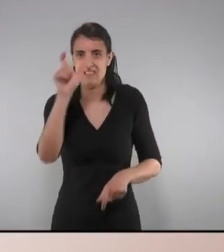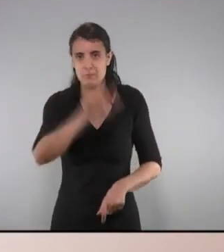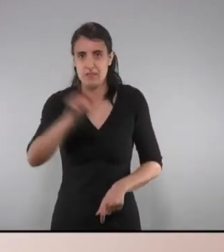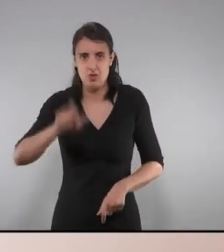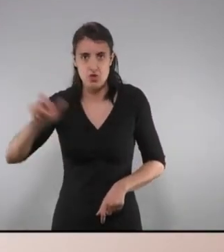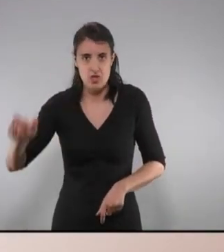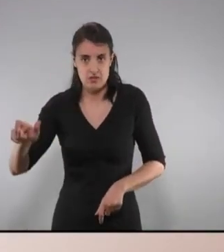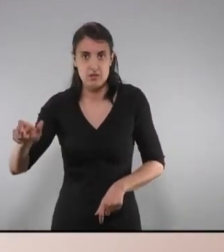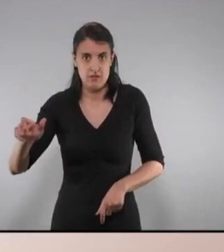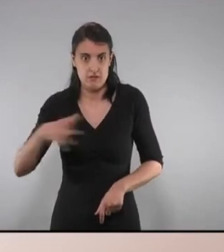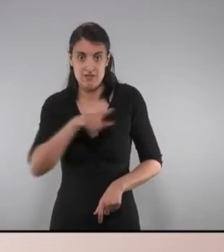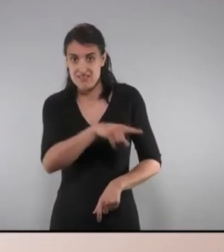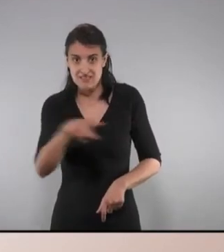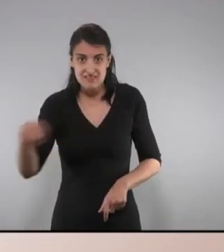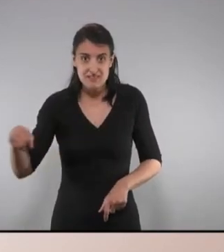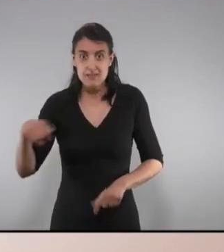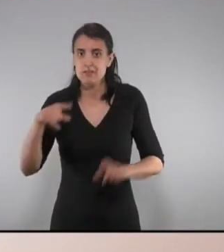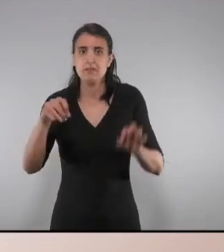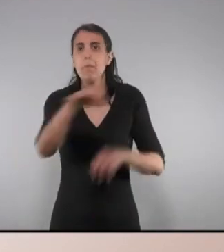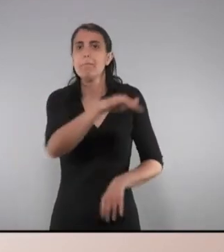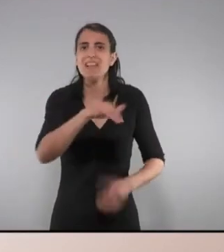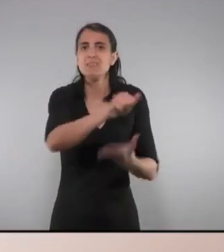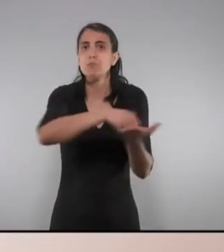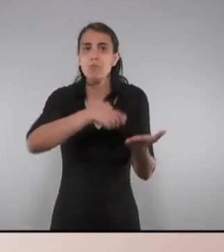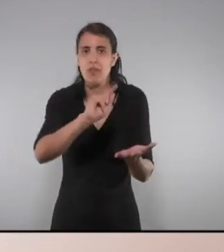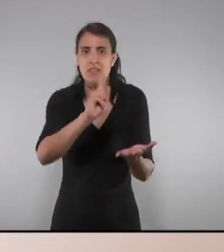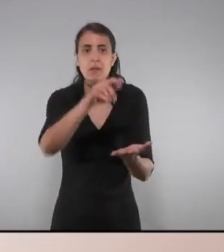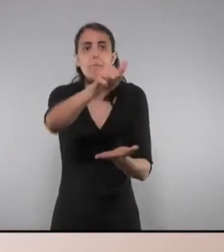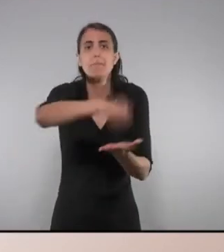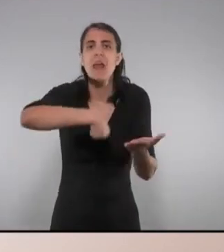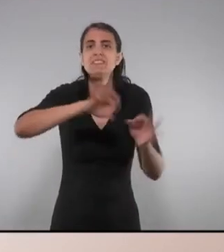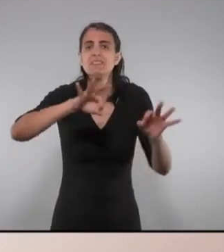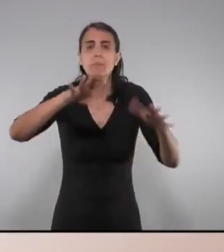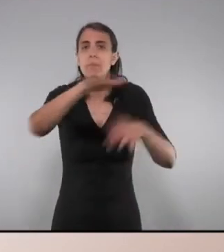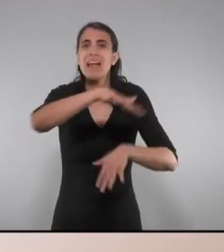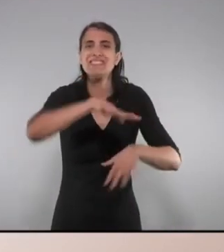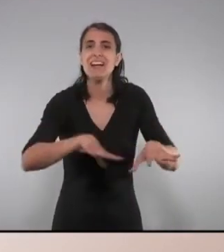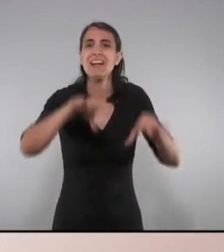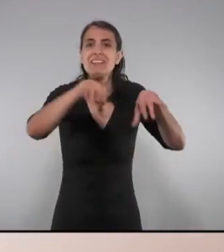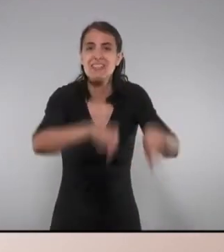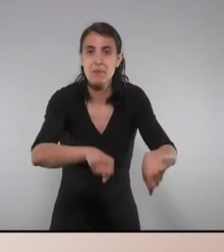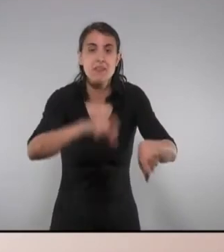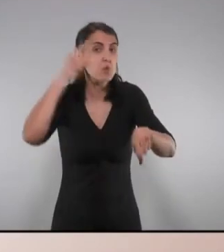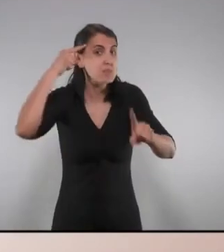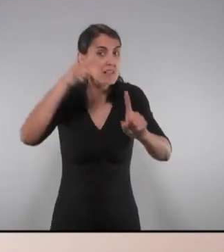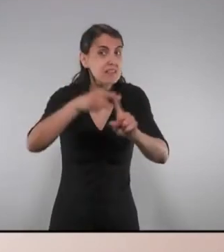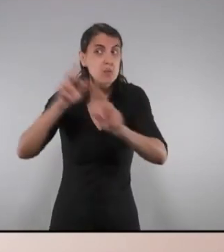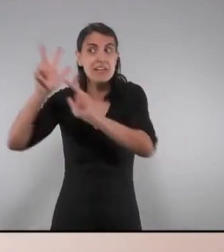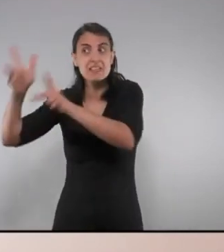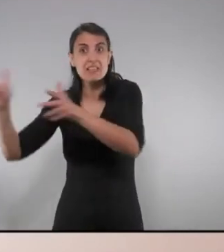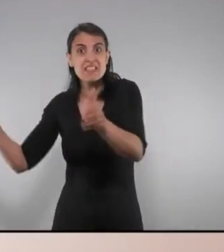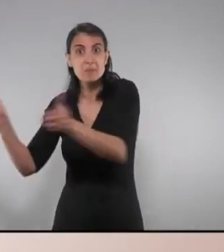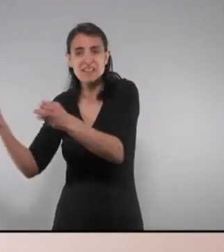Eren dispositius que no estan considerats com a places senzillament buides sinó que eren places reservades per poder distensionar aquelles residències